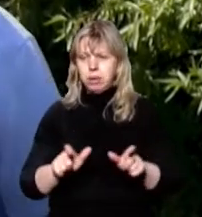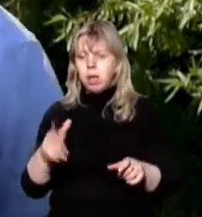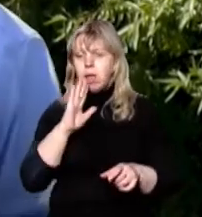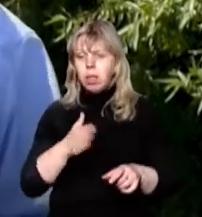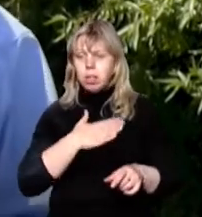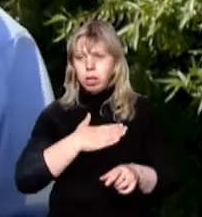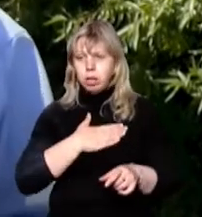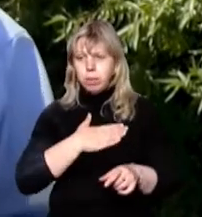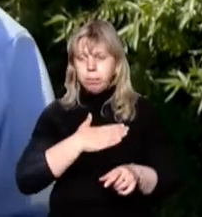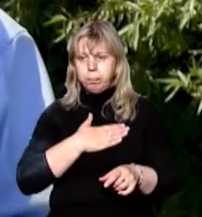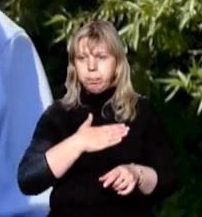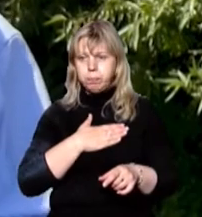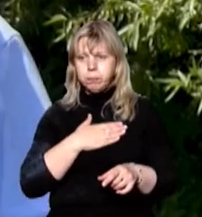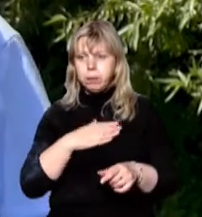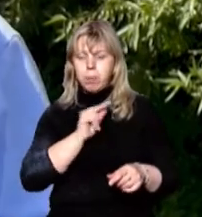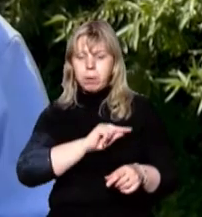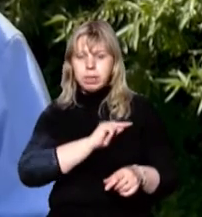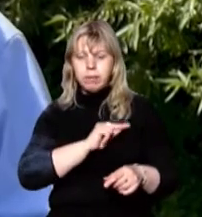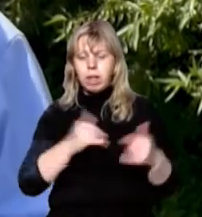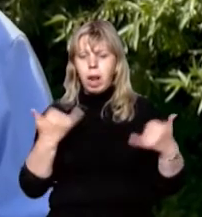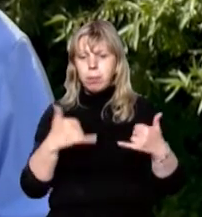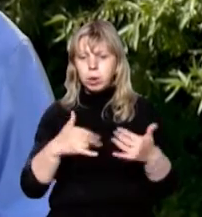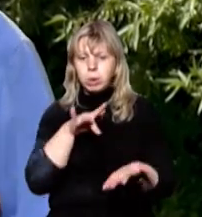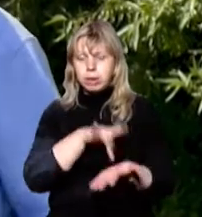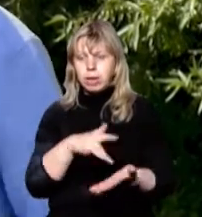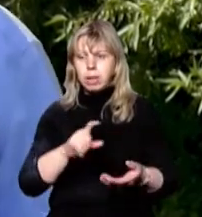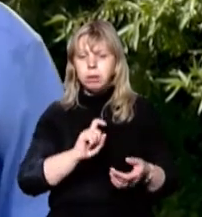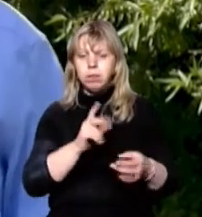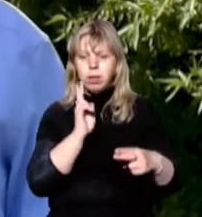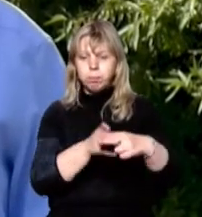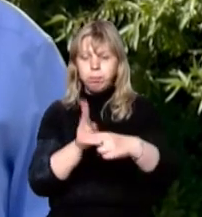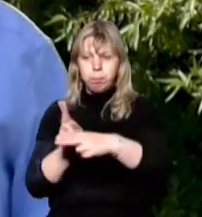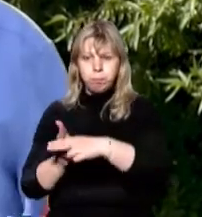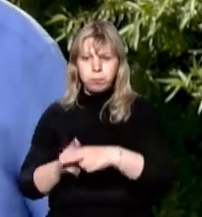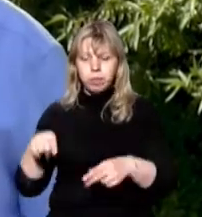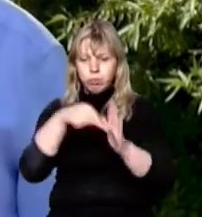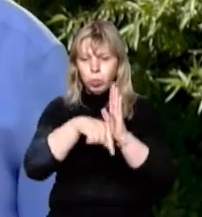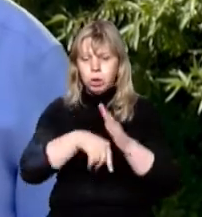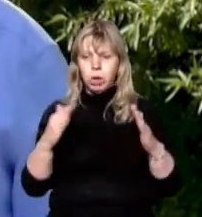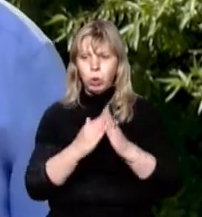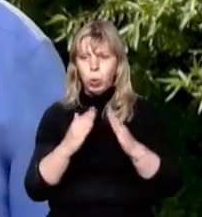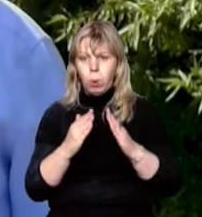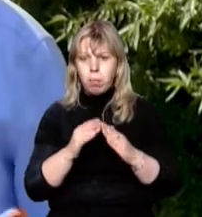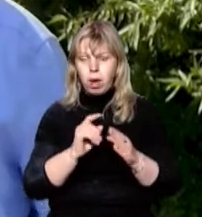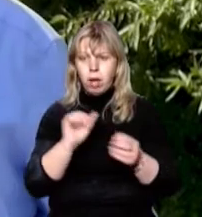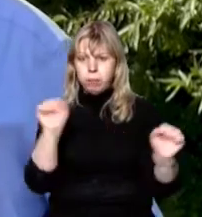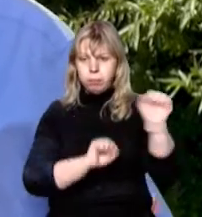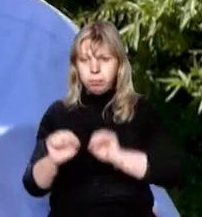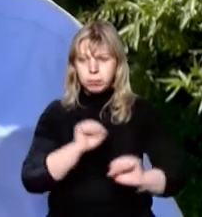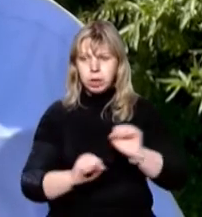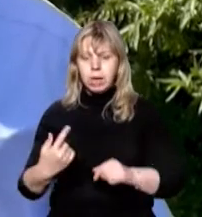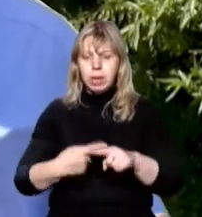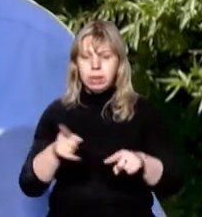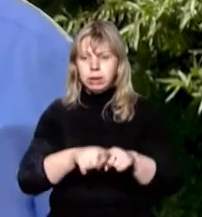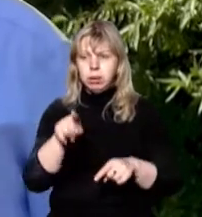Наші представники лабораторного центру дезінфікують внутрі, будинках, в